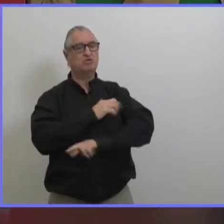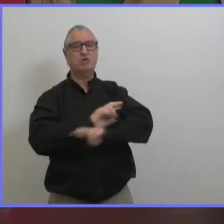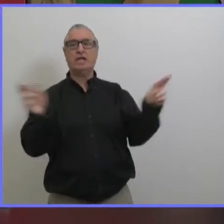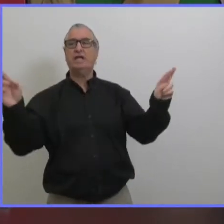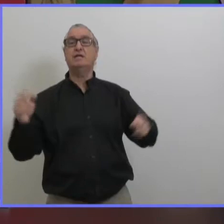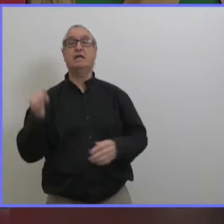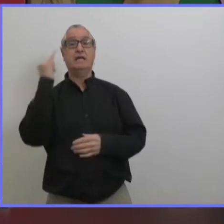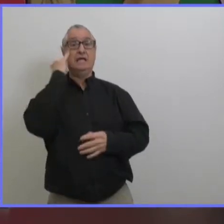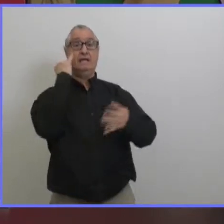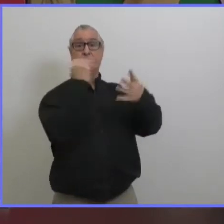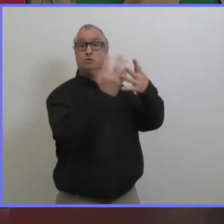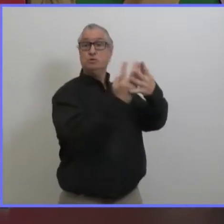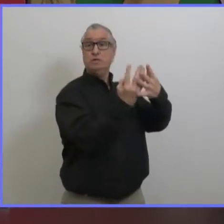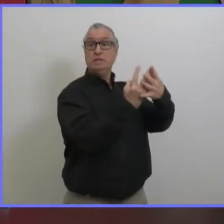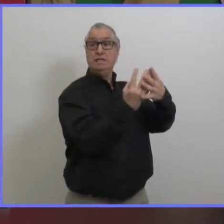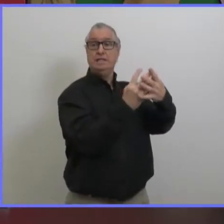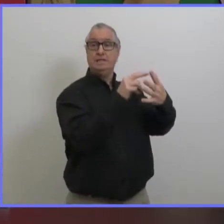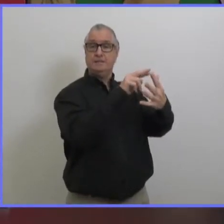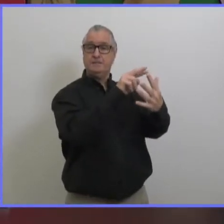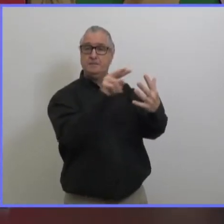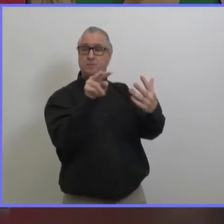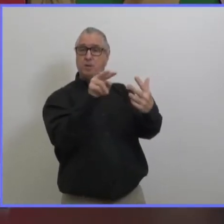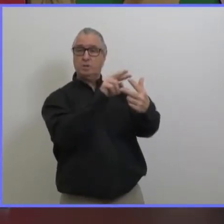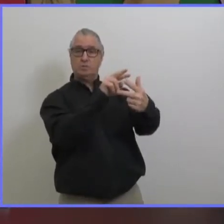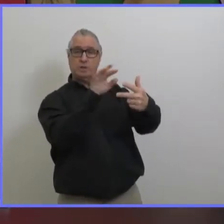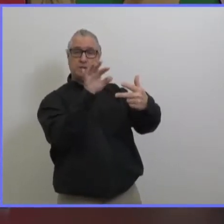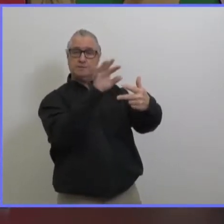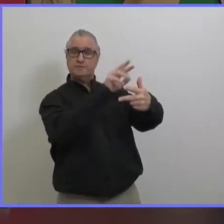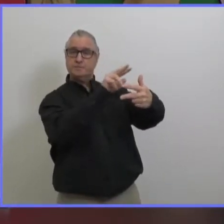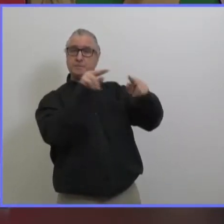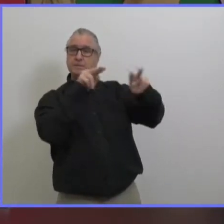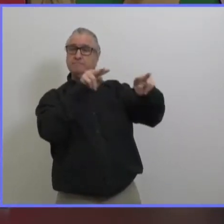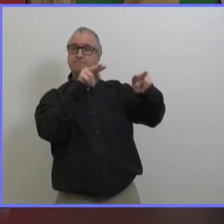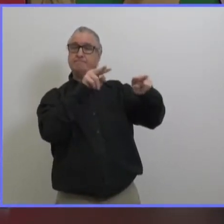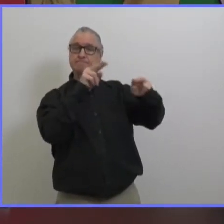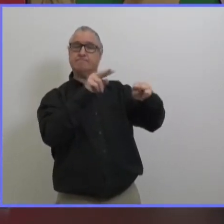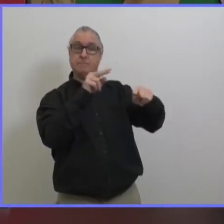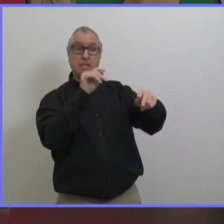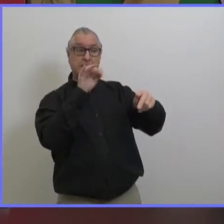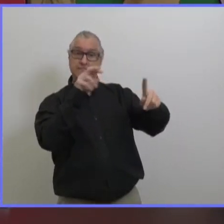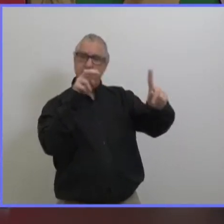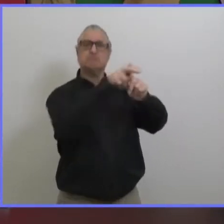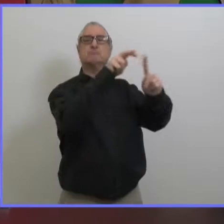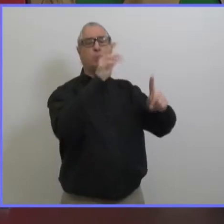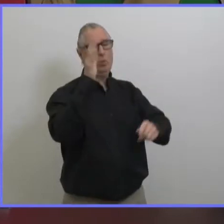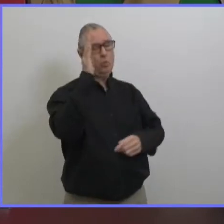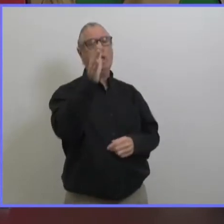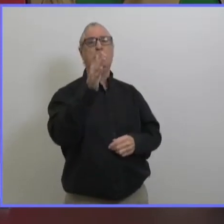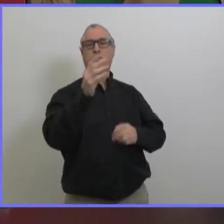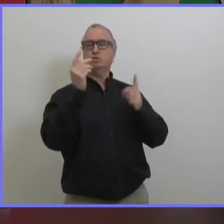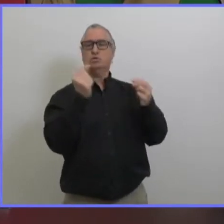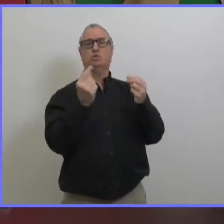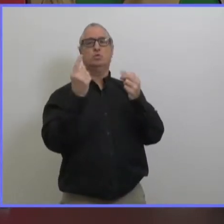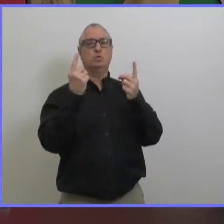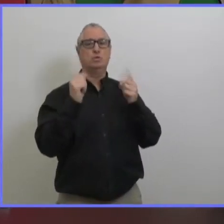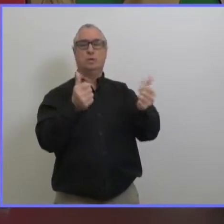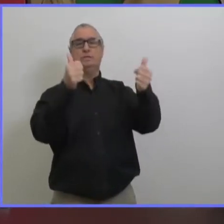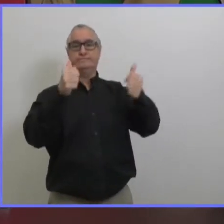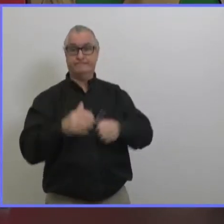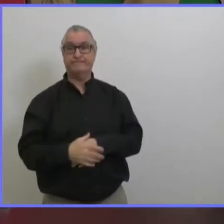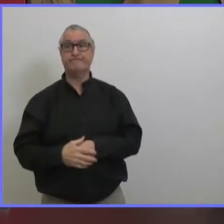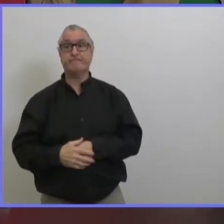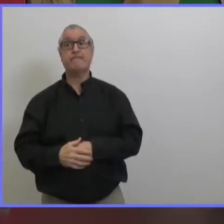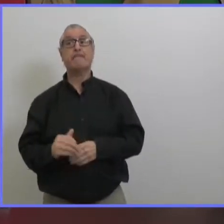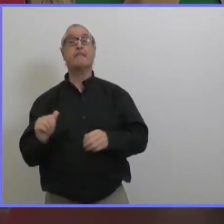pour ça et nous avons en place des processus qui si ces variants débarquent et bien il y a une chance très limitée qu'il